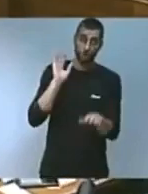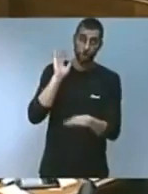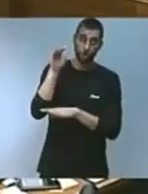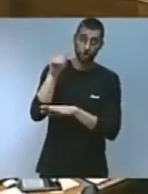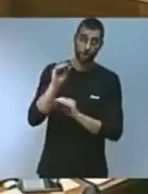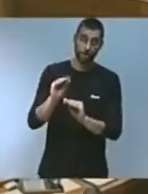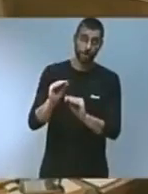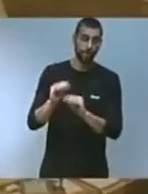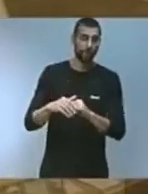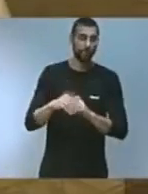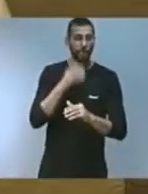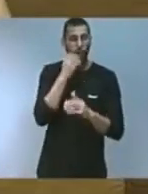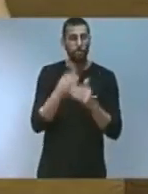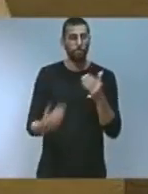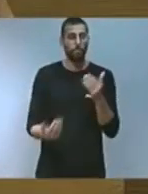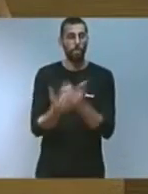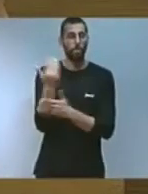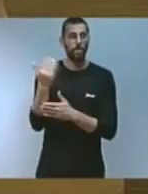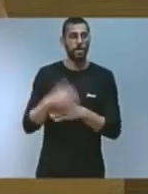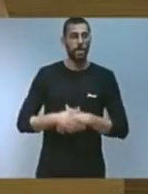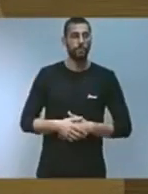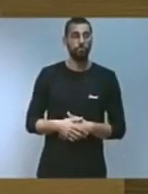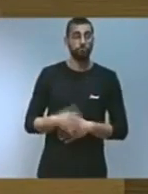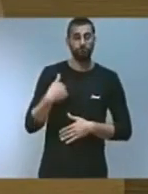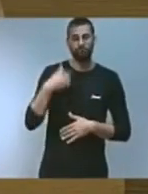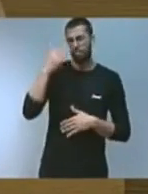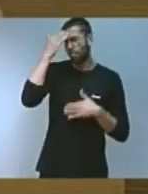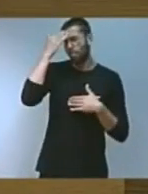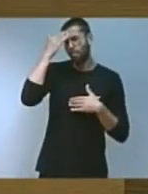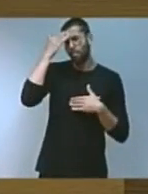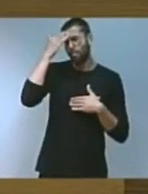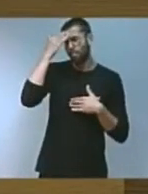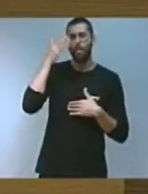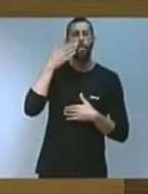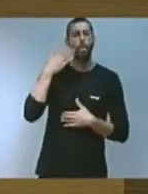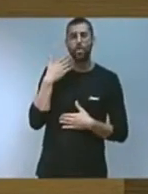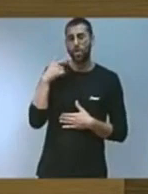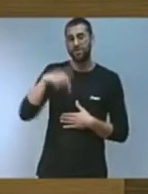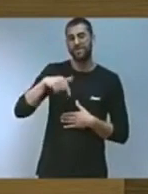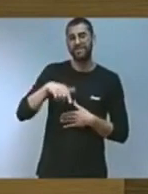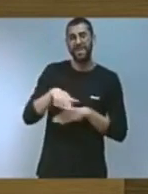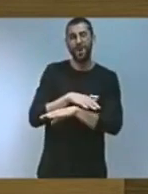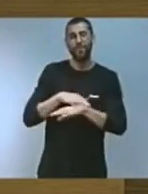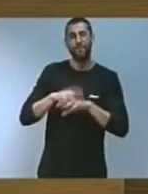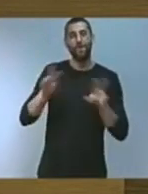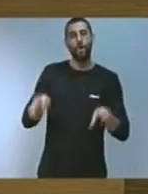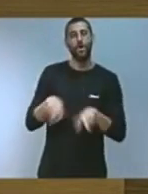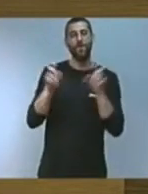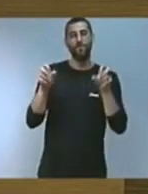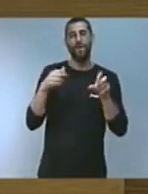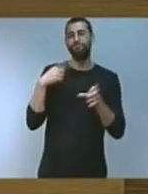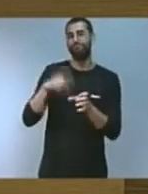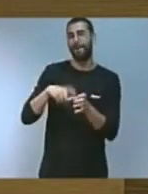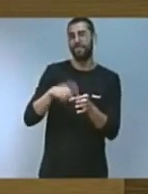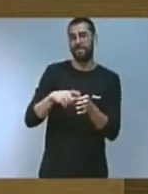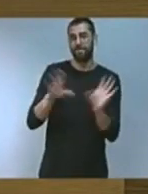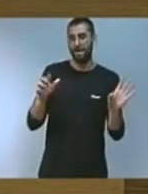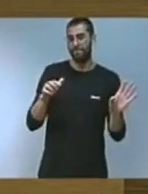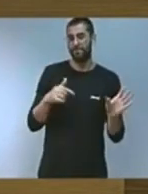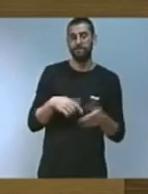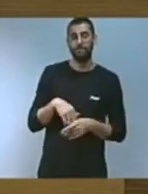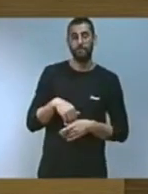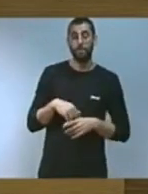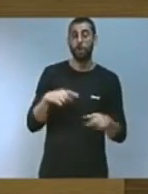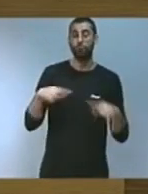Bon dia a tots i totes. És per a mi un honor formar part d'aquest renovat govern del Botànic, un honor dirigir la